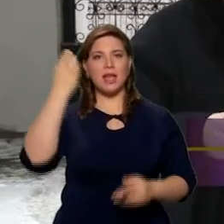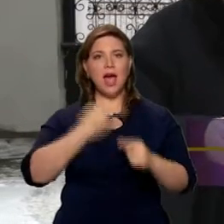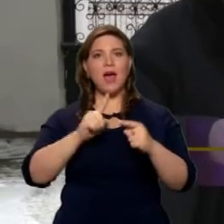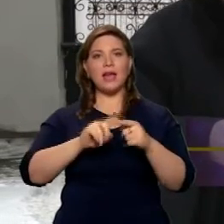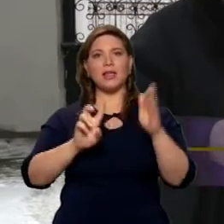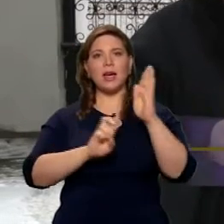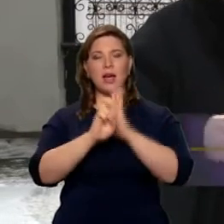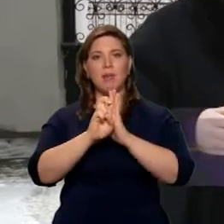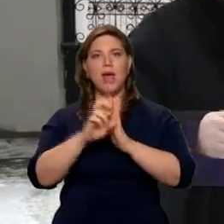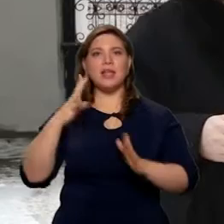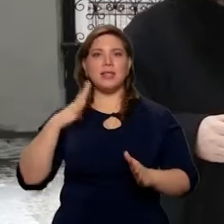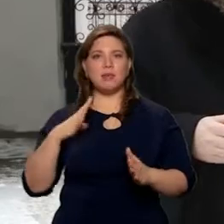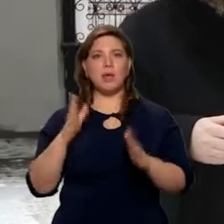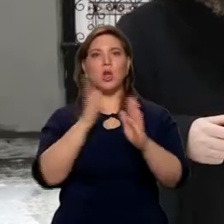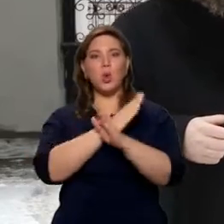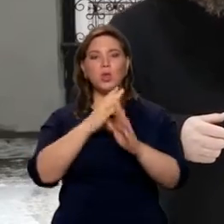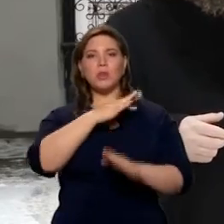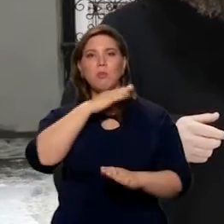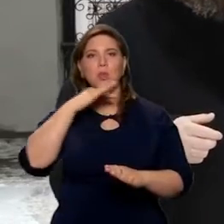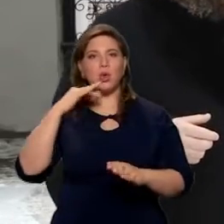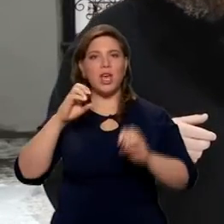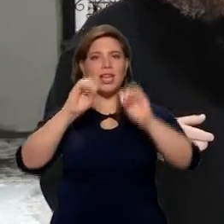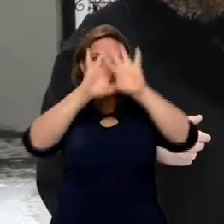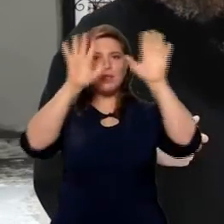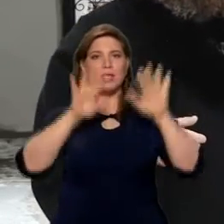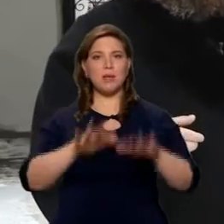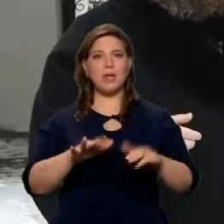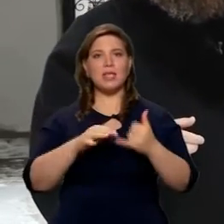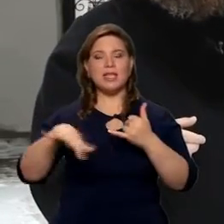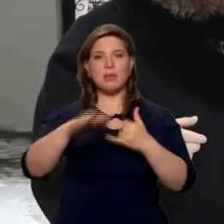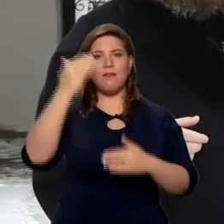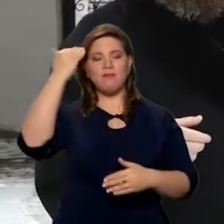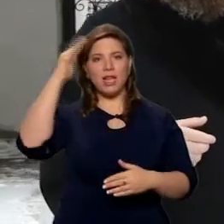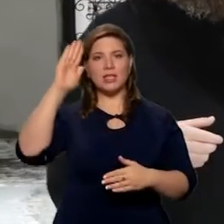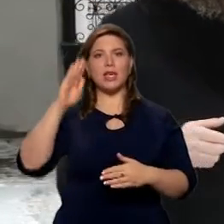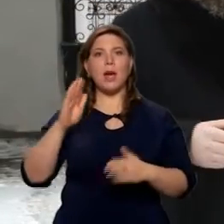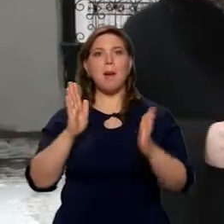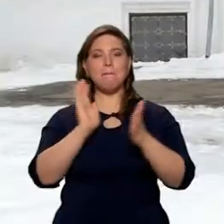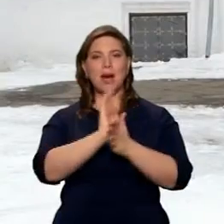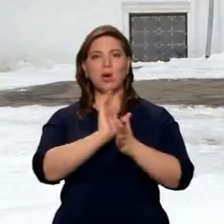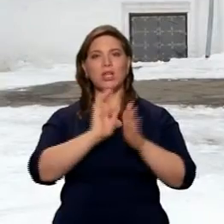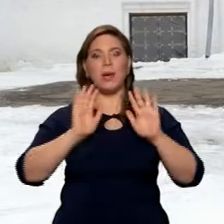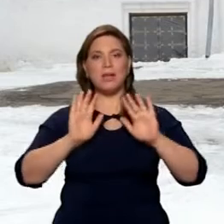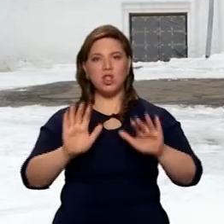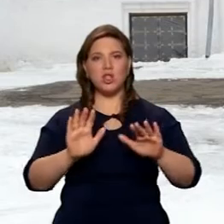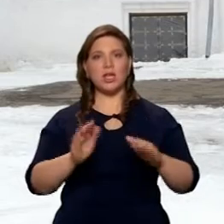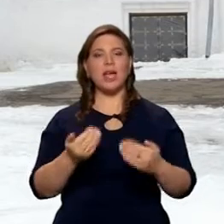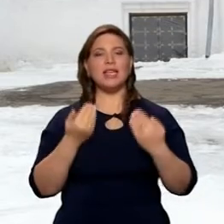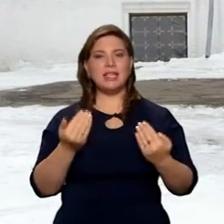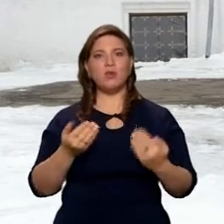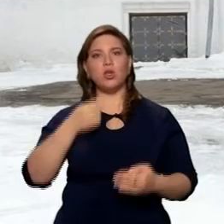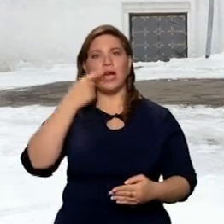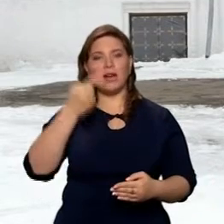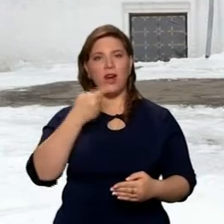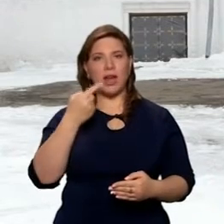этот храм терпел участь многих святынь землевятской, порубанных и обесчестенных. Сегодня,